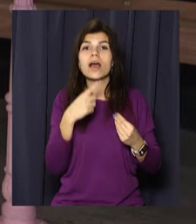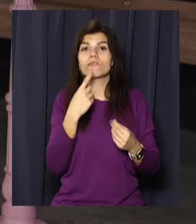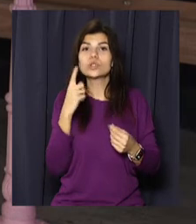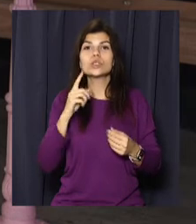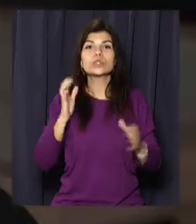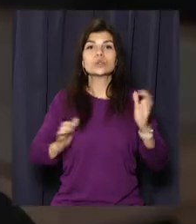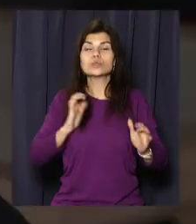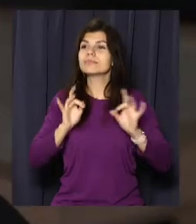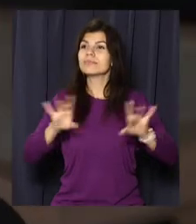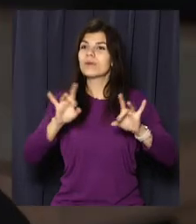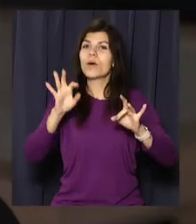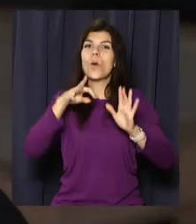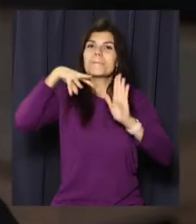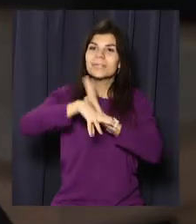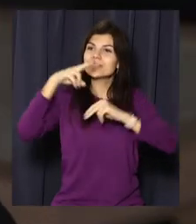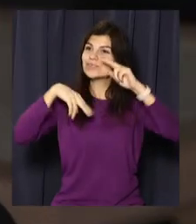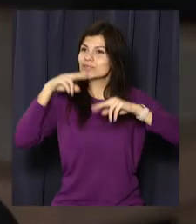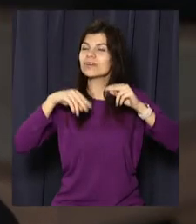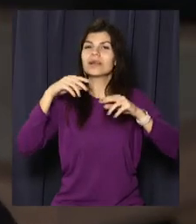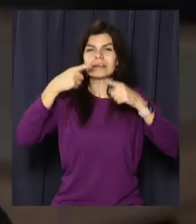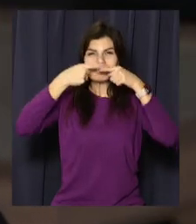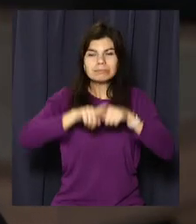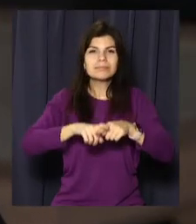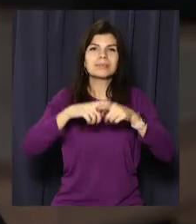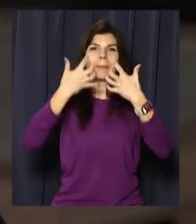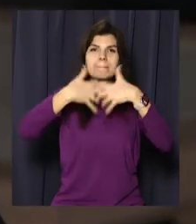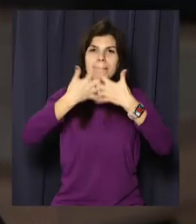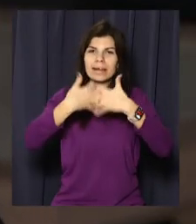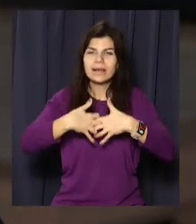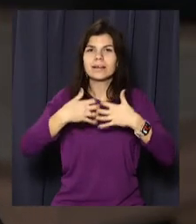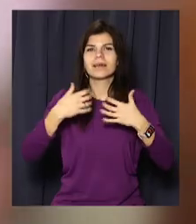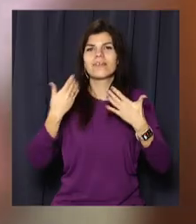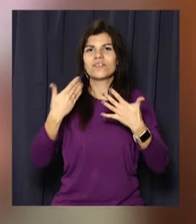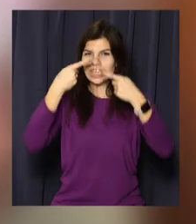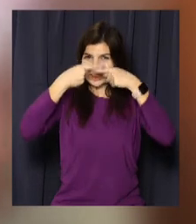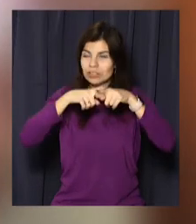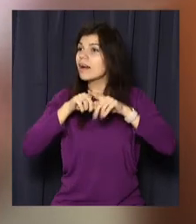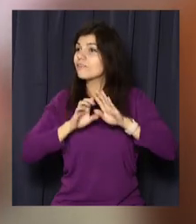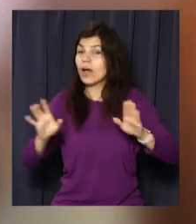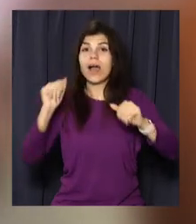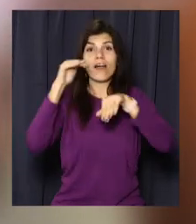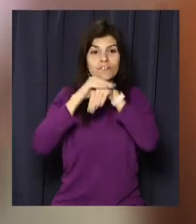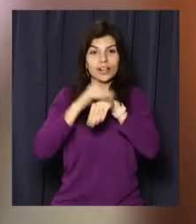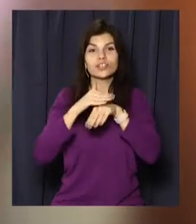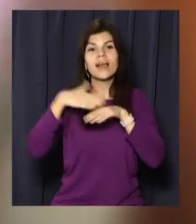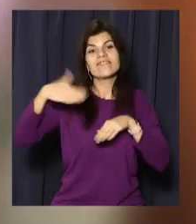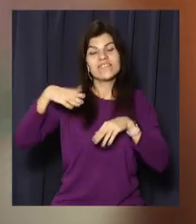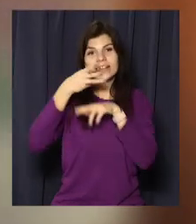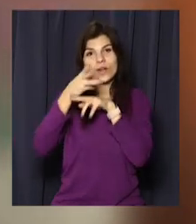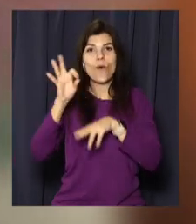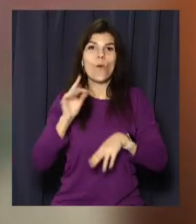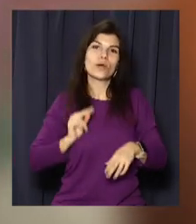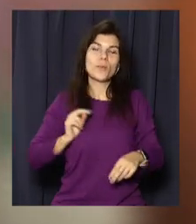студентам про будівництво метрополітену, механіку ґрунтів та інженерну геологію. А ввечері знімає гумористичні відео про